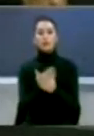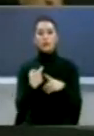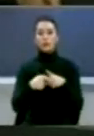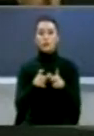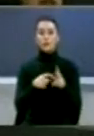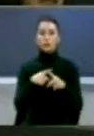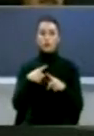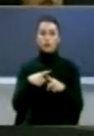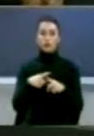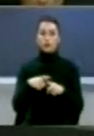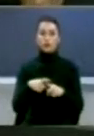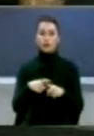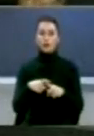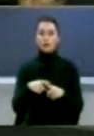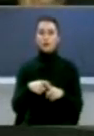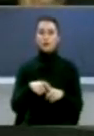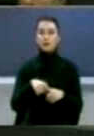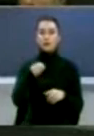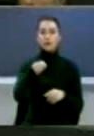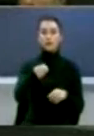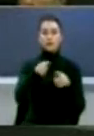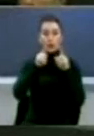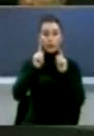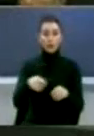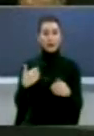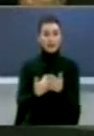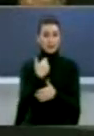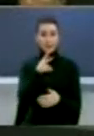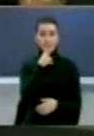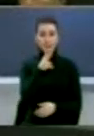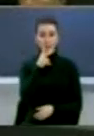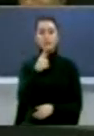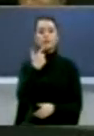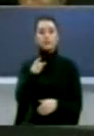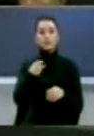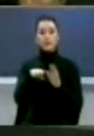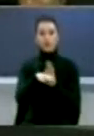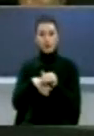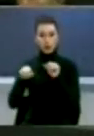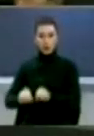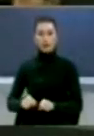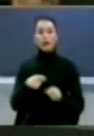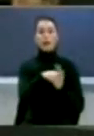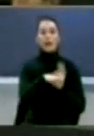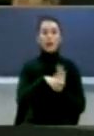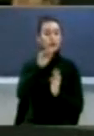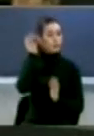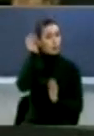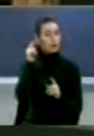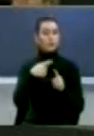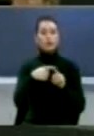sovrani Ligjët e tjera që do të dojt të ndzirëshin është ligjë për qeverin dhe ligjë për ministrit dhe degët ekzekutive